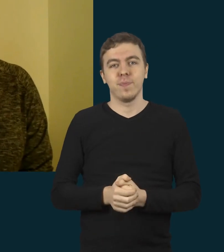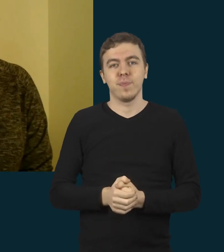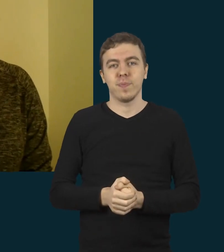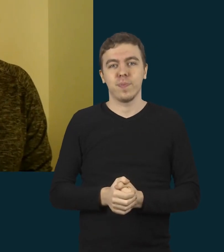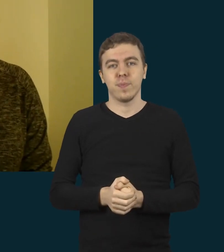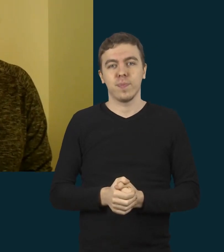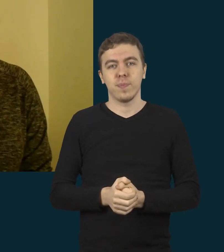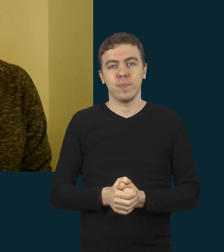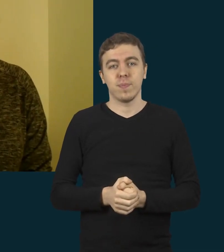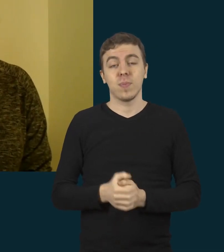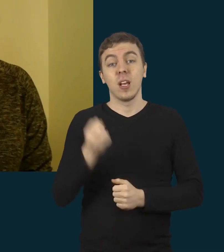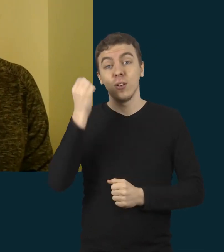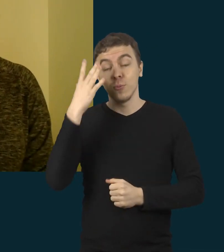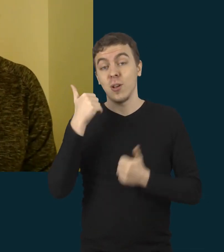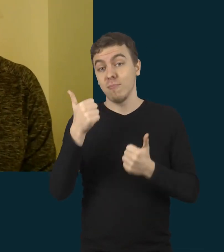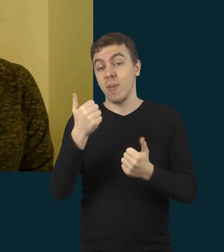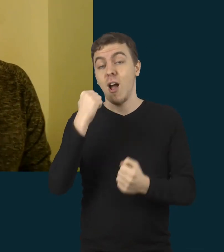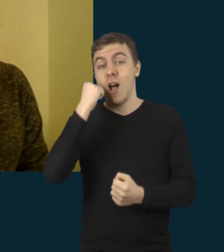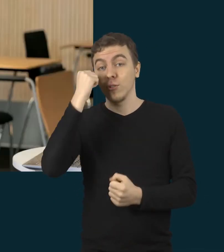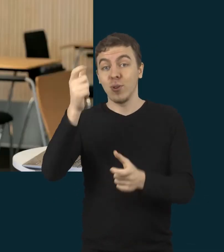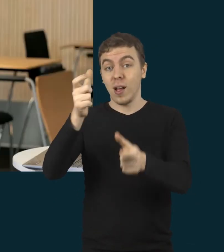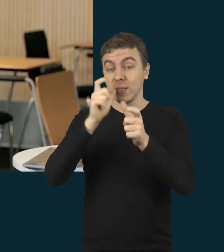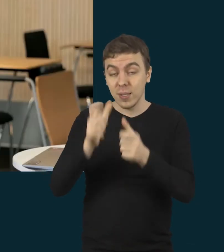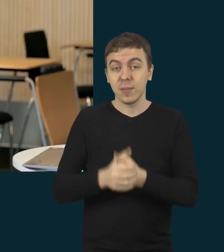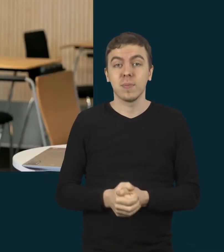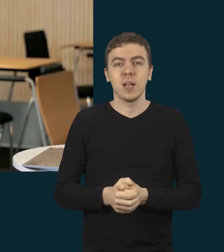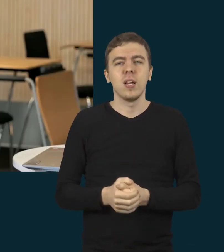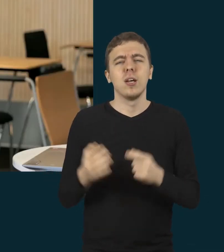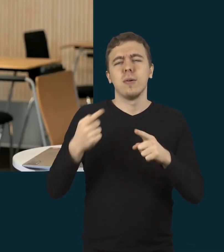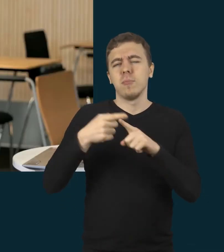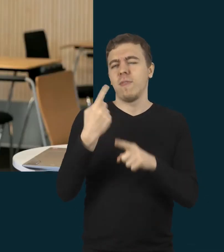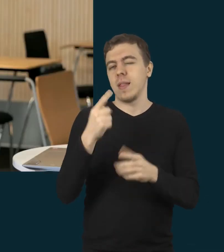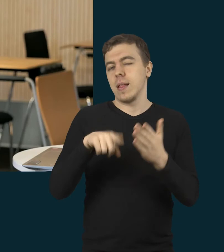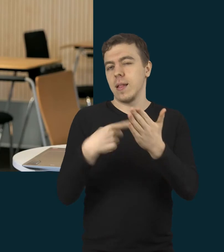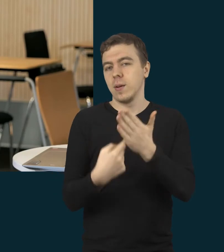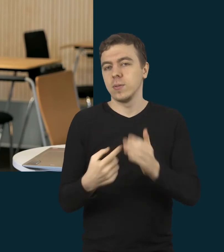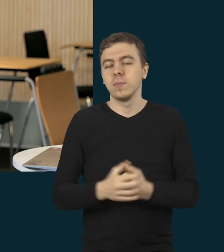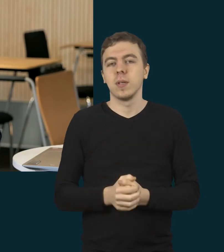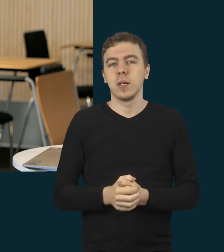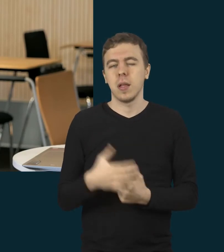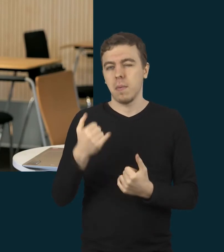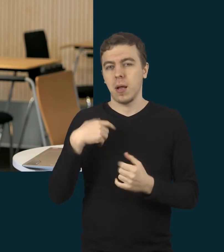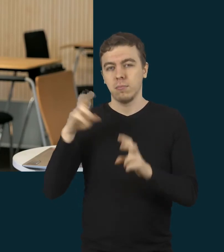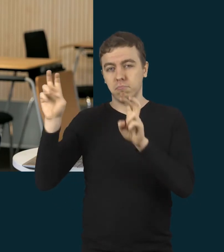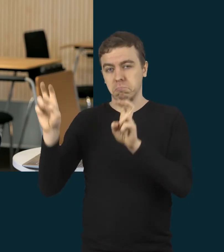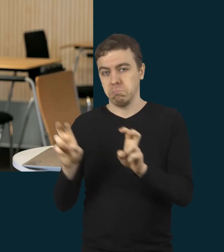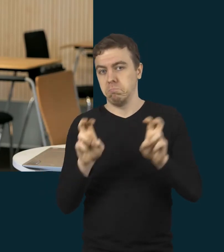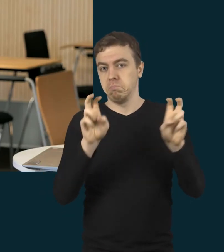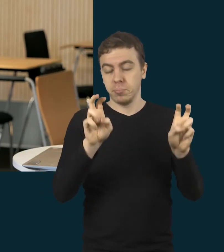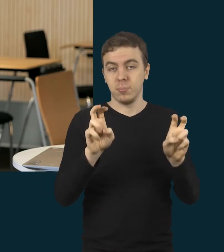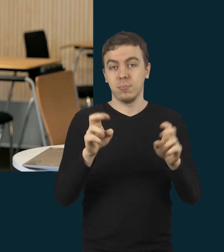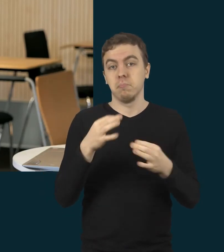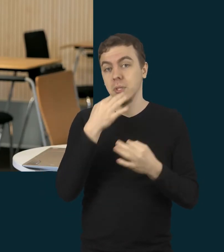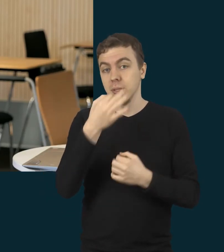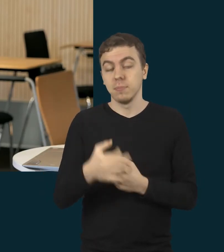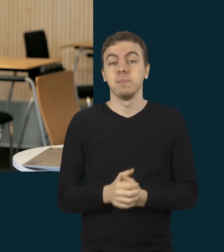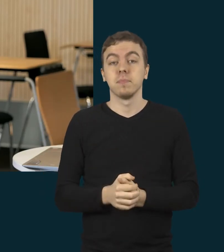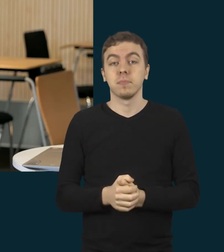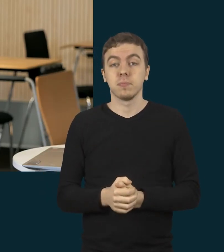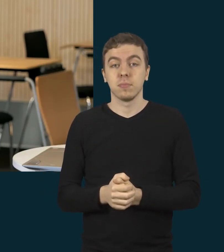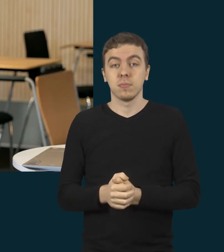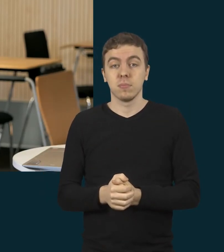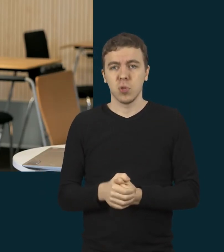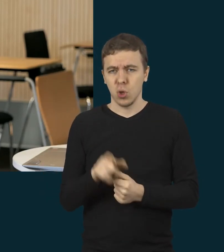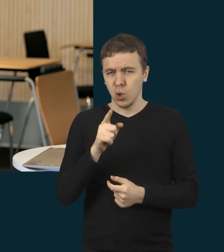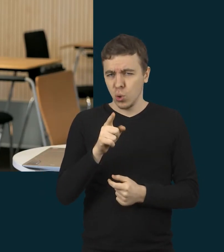Pro to ačiū Jums už atsakymą. Dar vienas klausimas. Cituosiu. Kaip suprantu, Jūs mokote tik